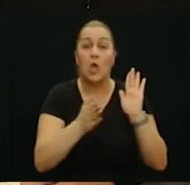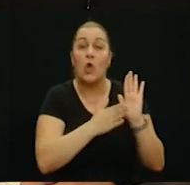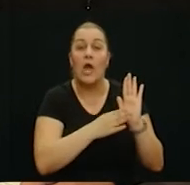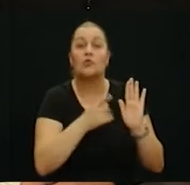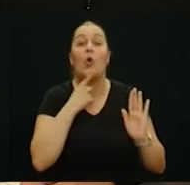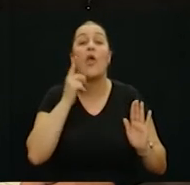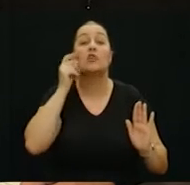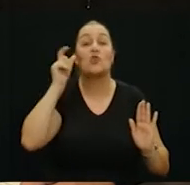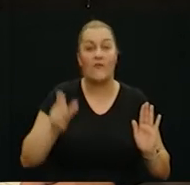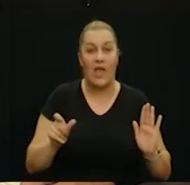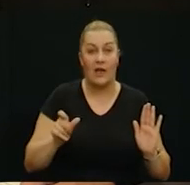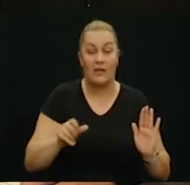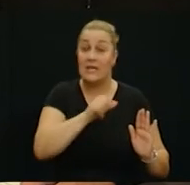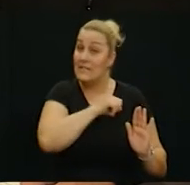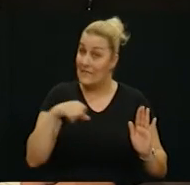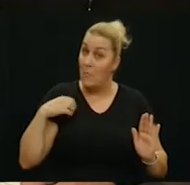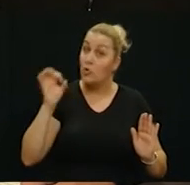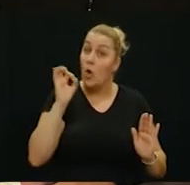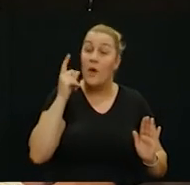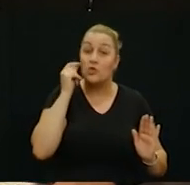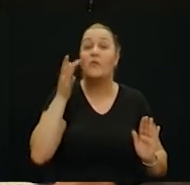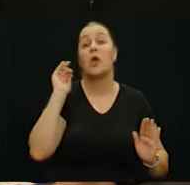dobar čovjek može biti dobar liječnik. Da.